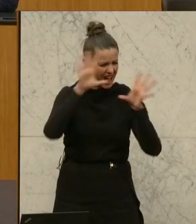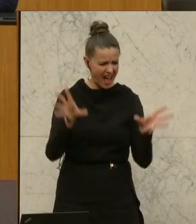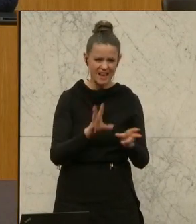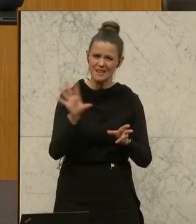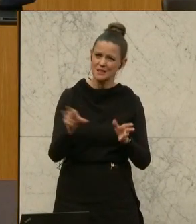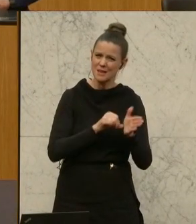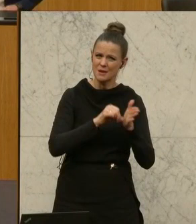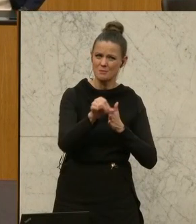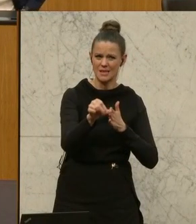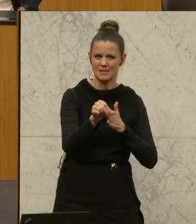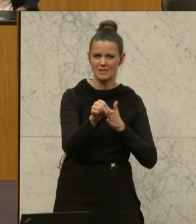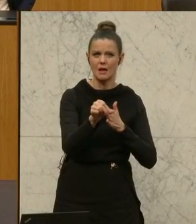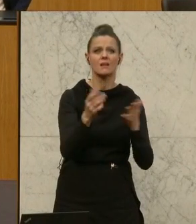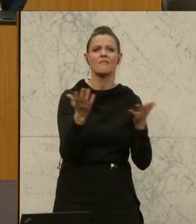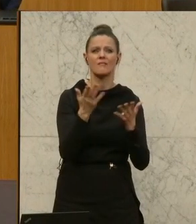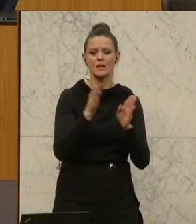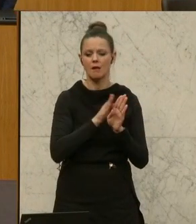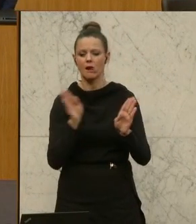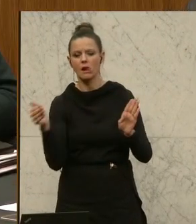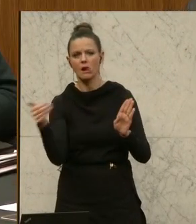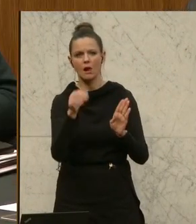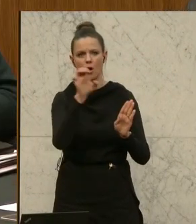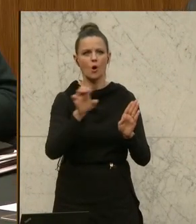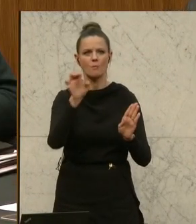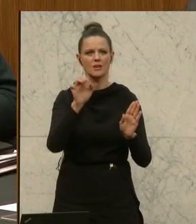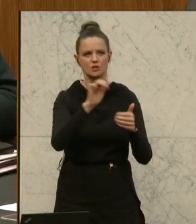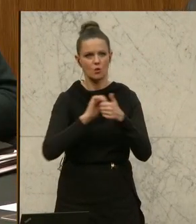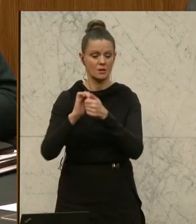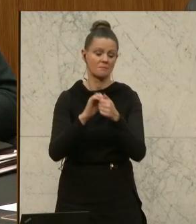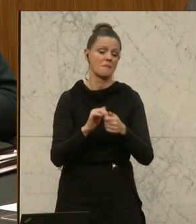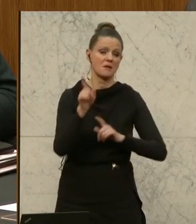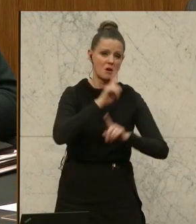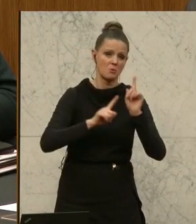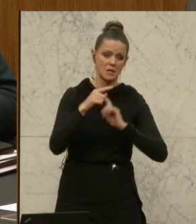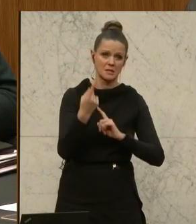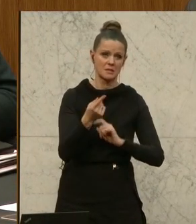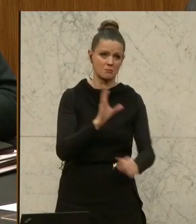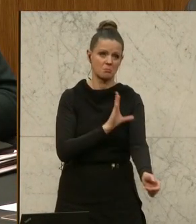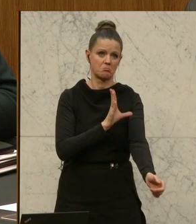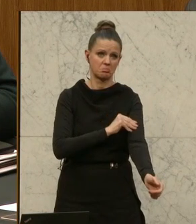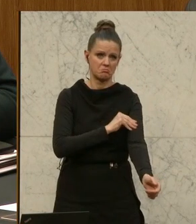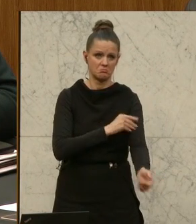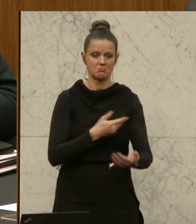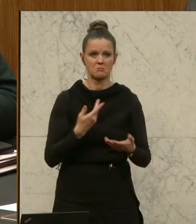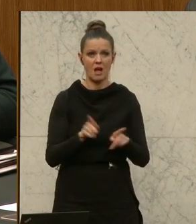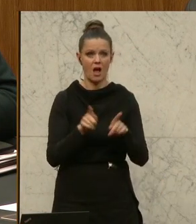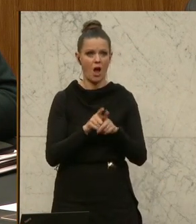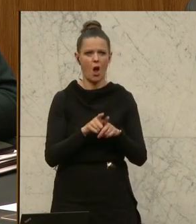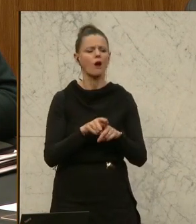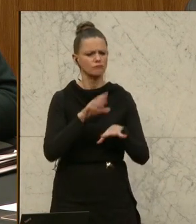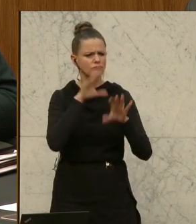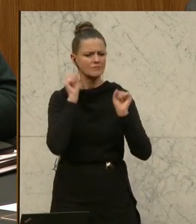die Hintertür der Europäischen Union. Ich fürchte, dass Sie dazu nicht die Kraft haben, dass Ihnen die Einsicht fehlt, dass Sie das alles